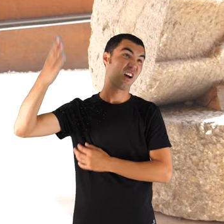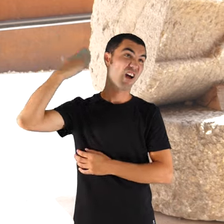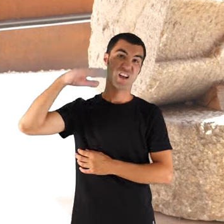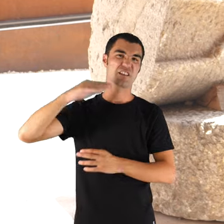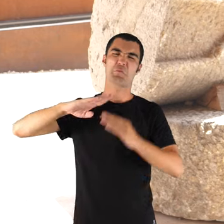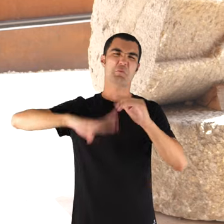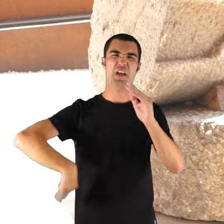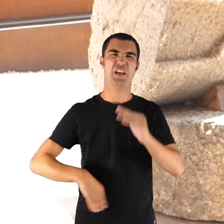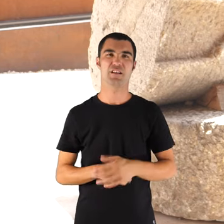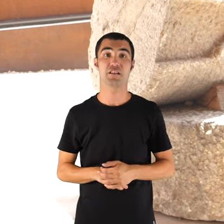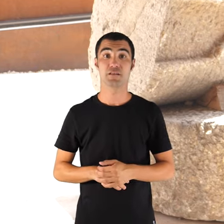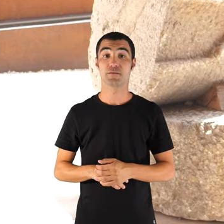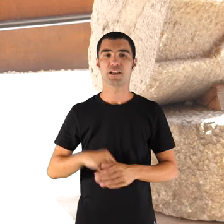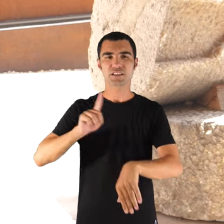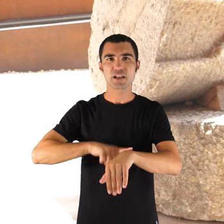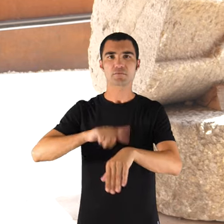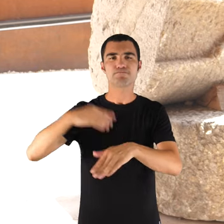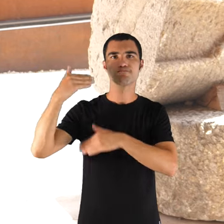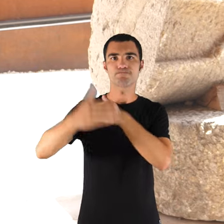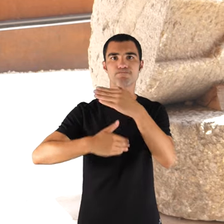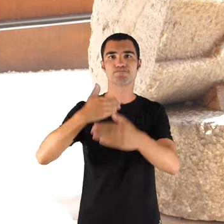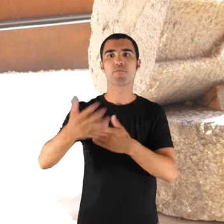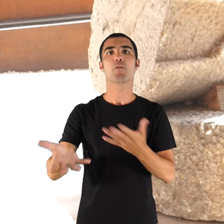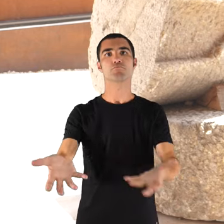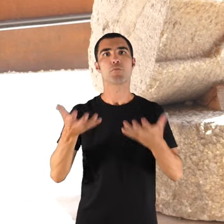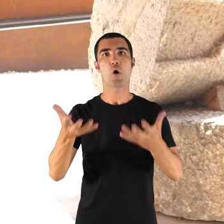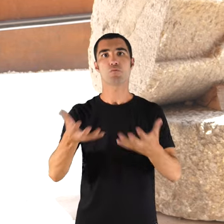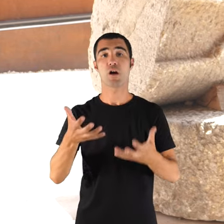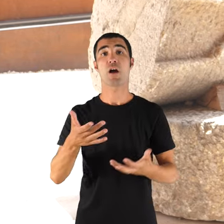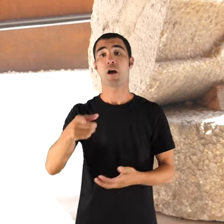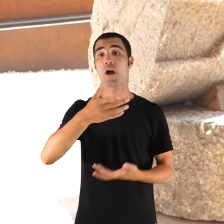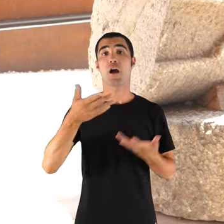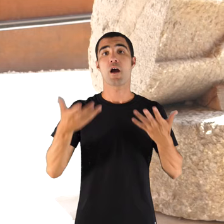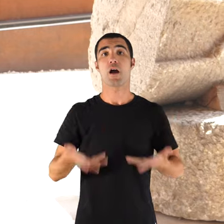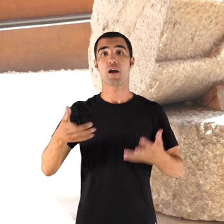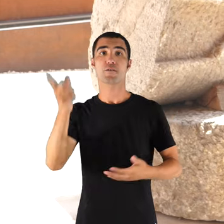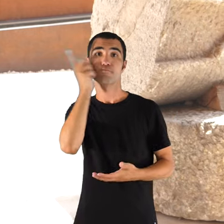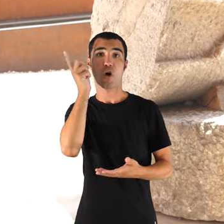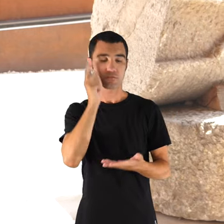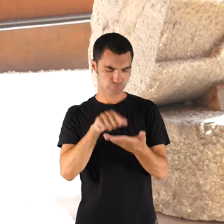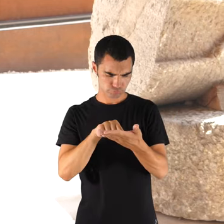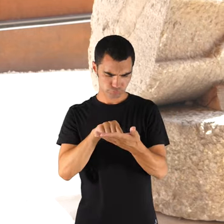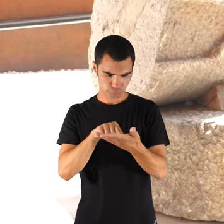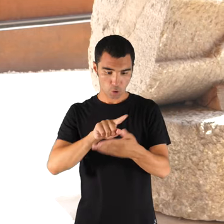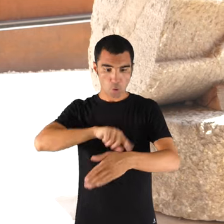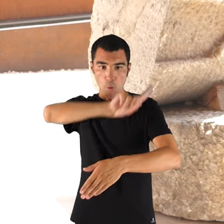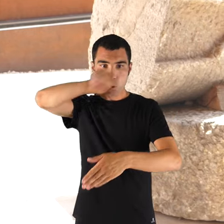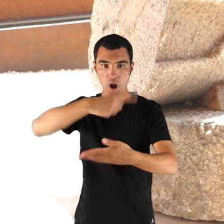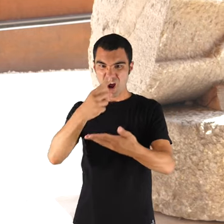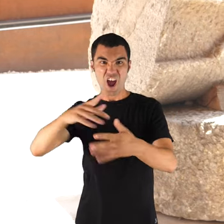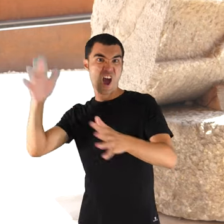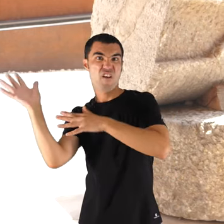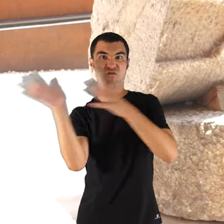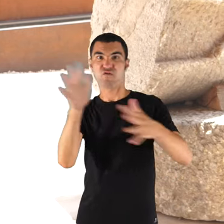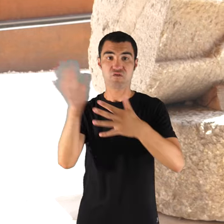En qüestió dels temps, engonyem molt. ara en el mòbil, saps que d'aquí a una hora se posarà una ventada però tens aquella